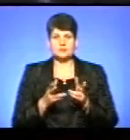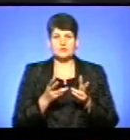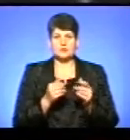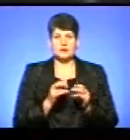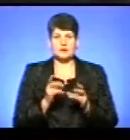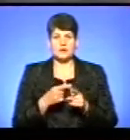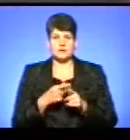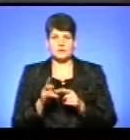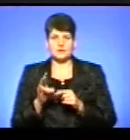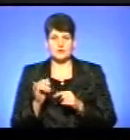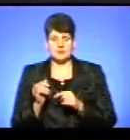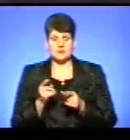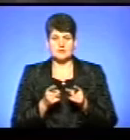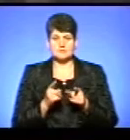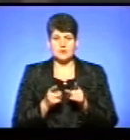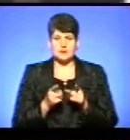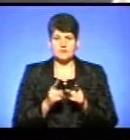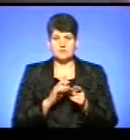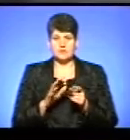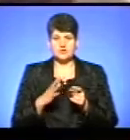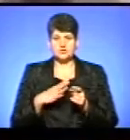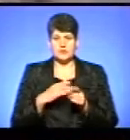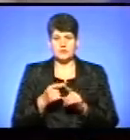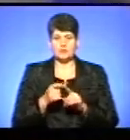котельни. Тому що насправді, ми чекаємо